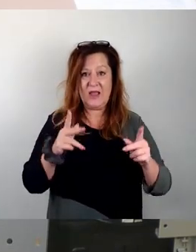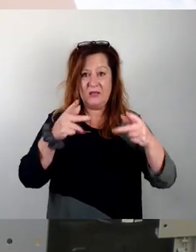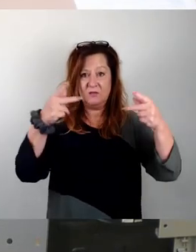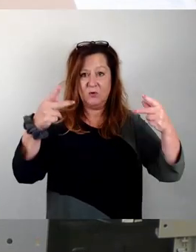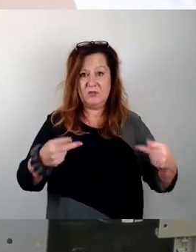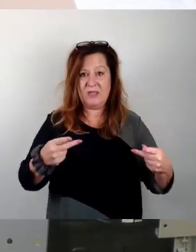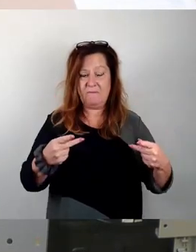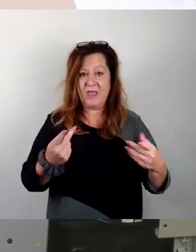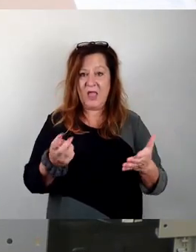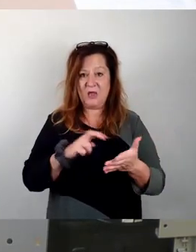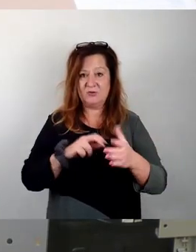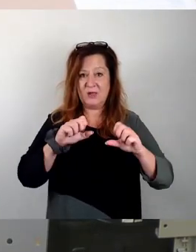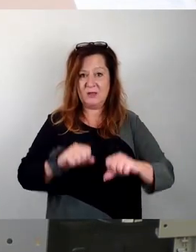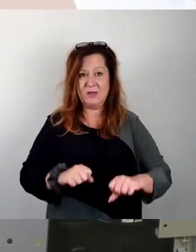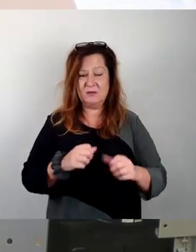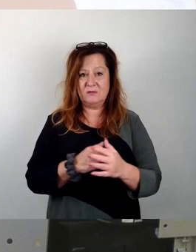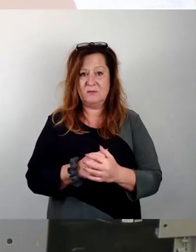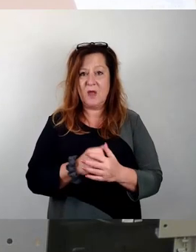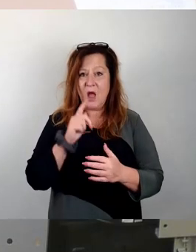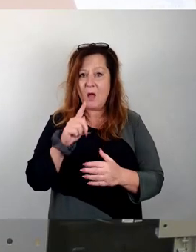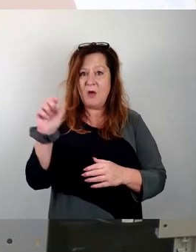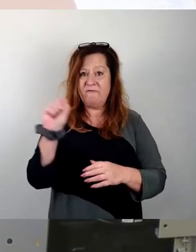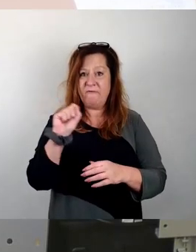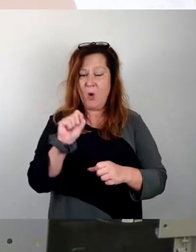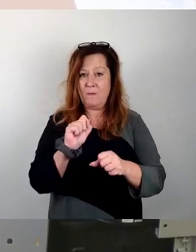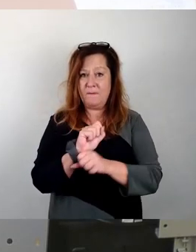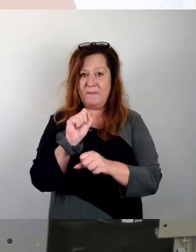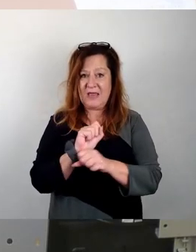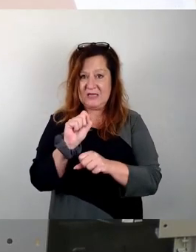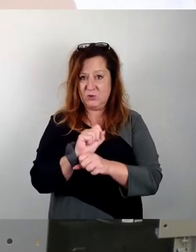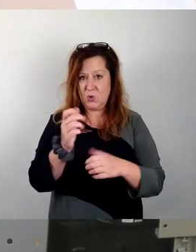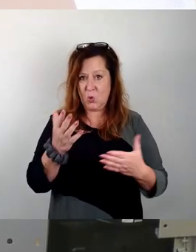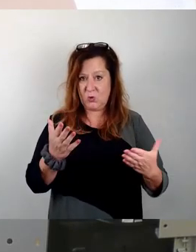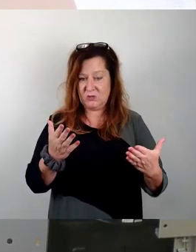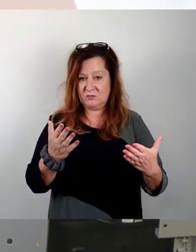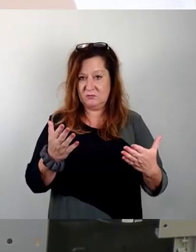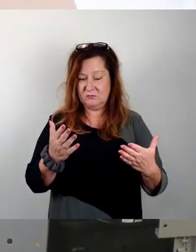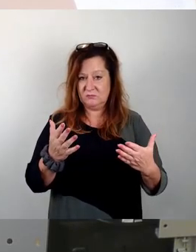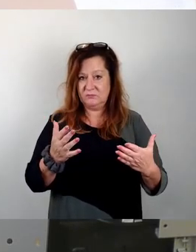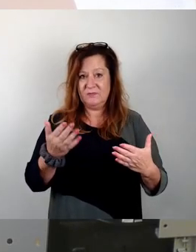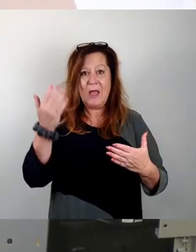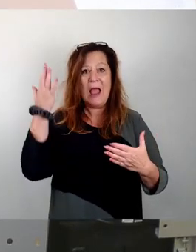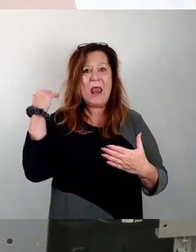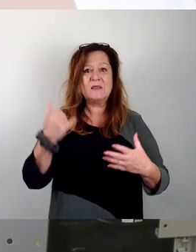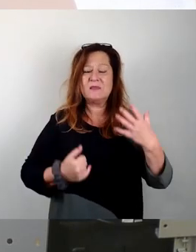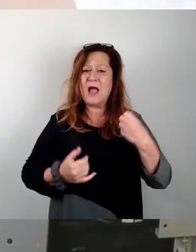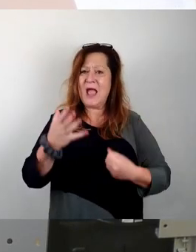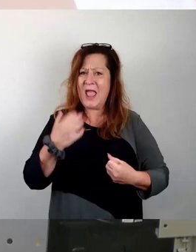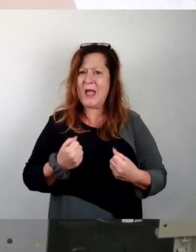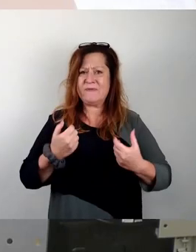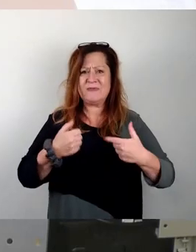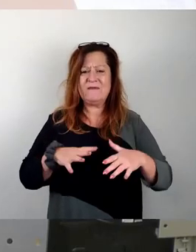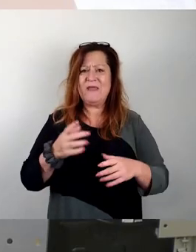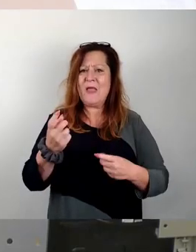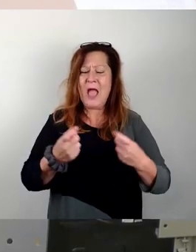Warum nun aber diese Petitionen? Als letzten Herbst erste Gerüchte über die Errichtung einer Asylunterkunft in Sporbitz